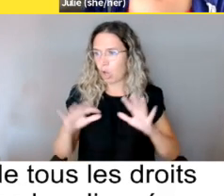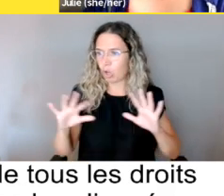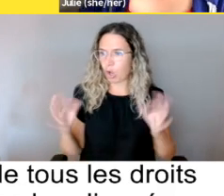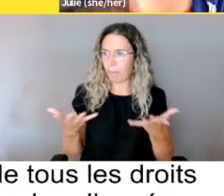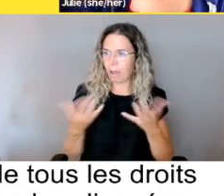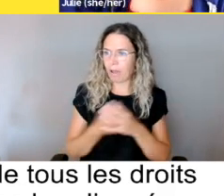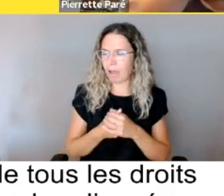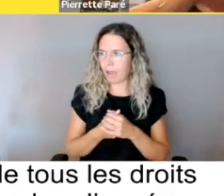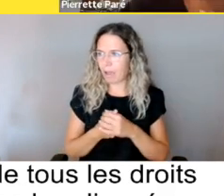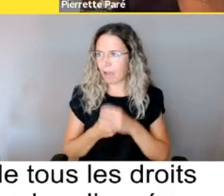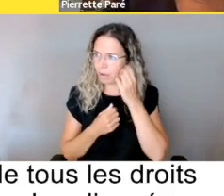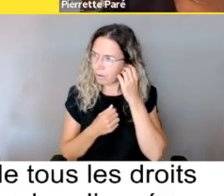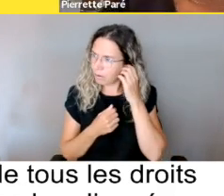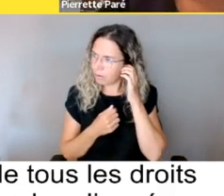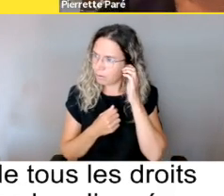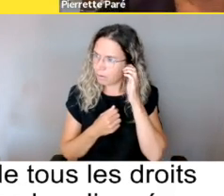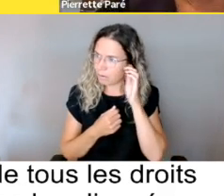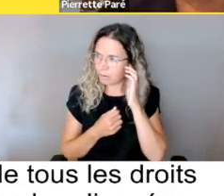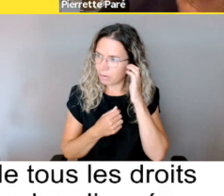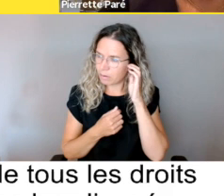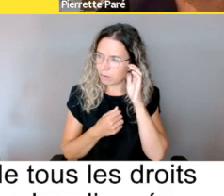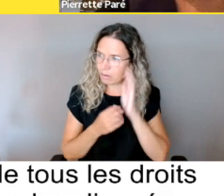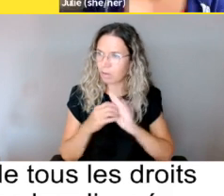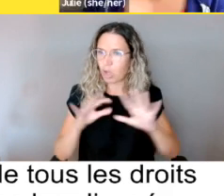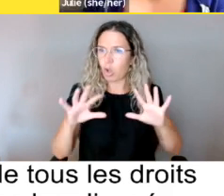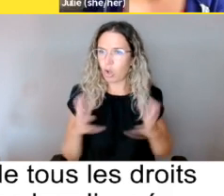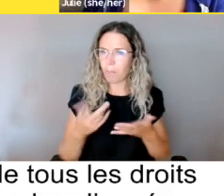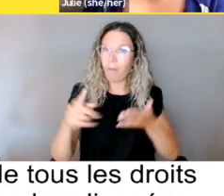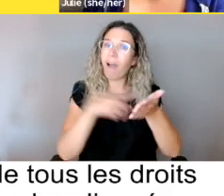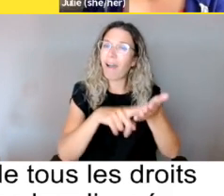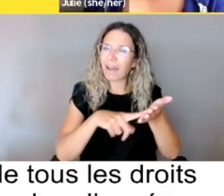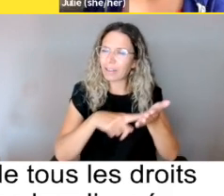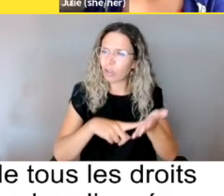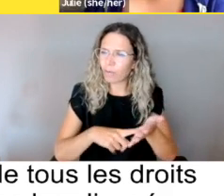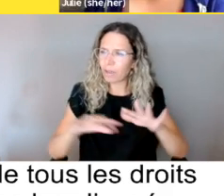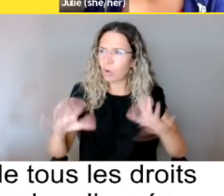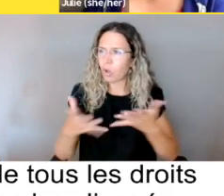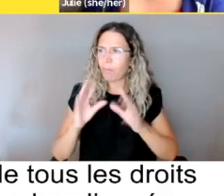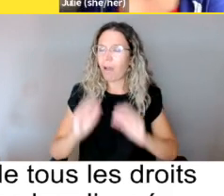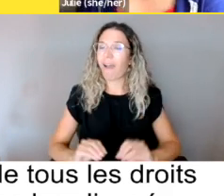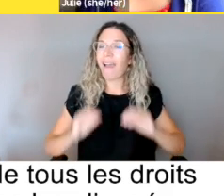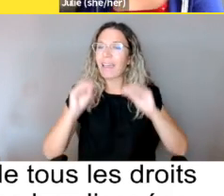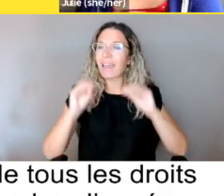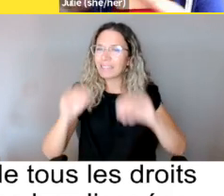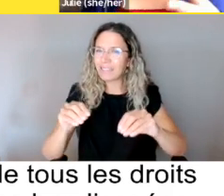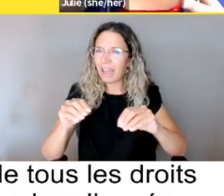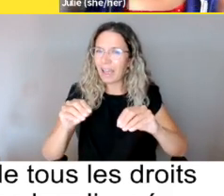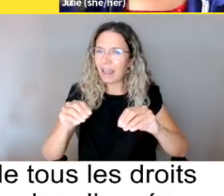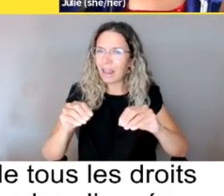rénover ou installer des